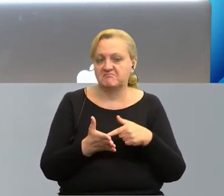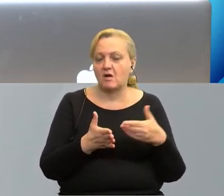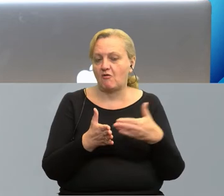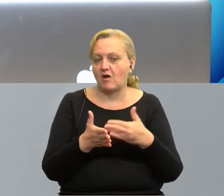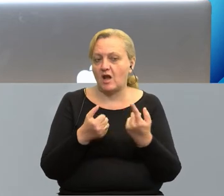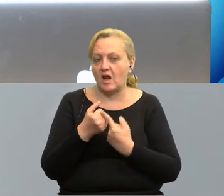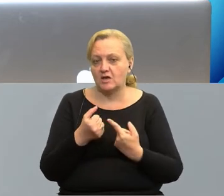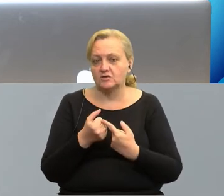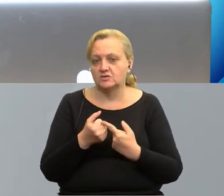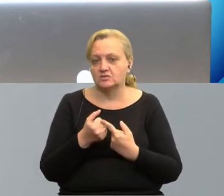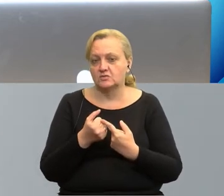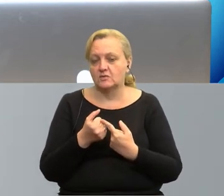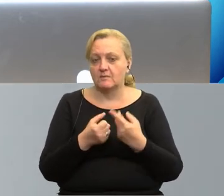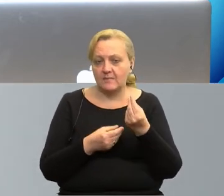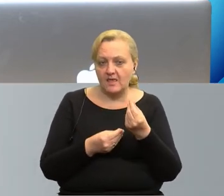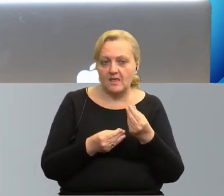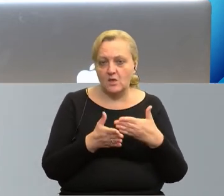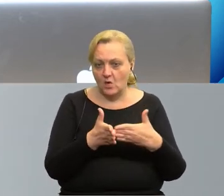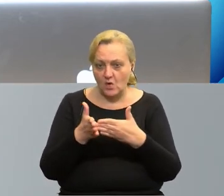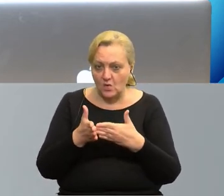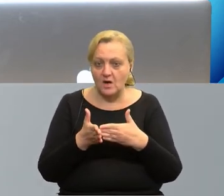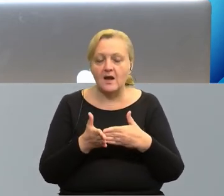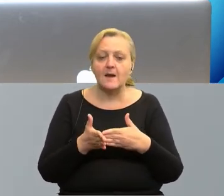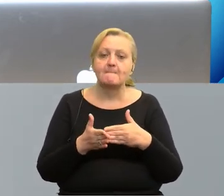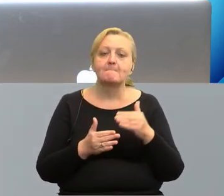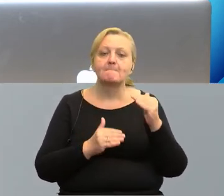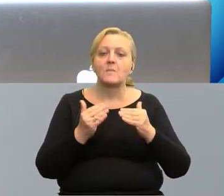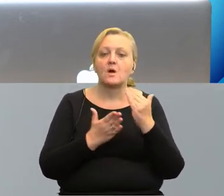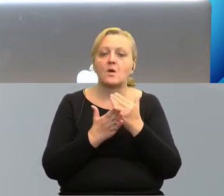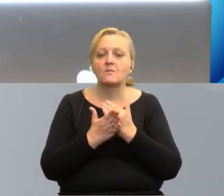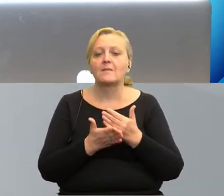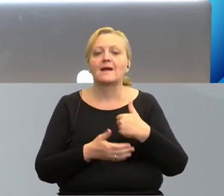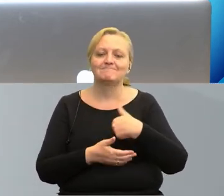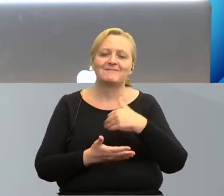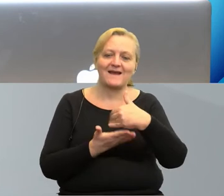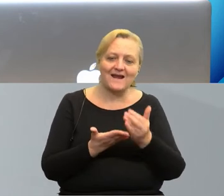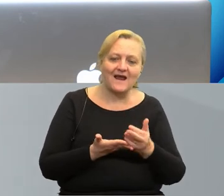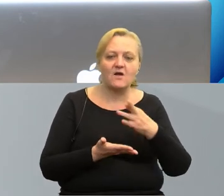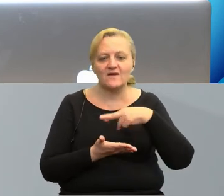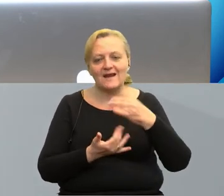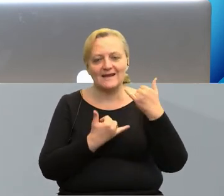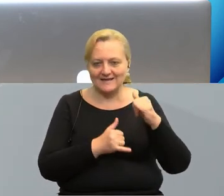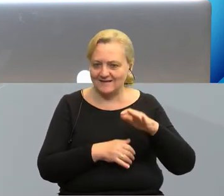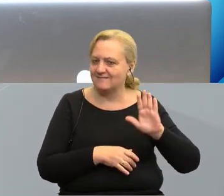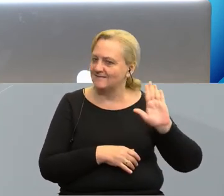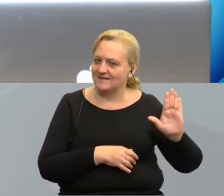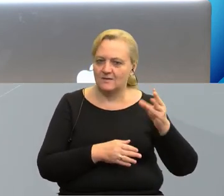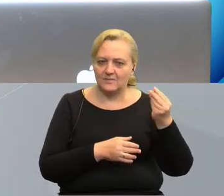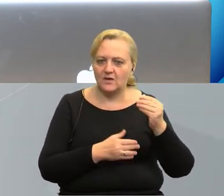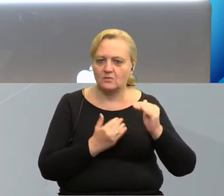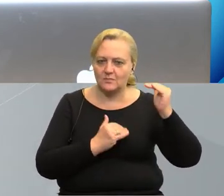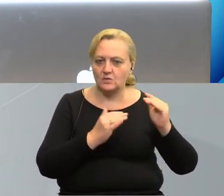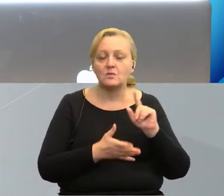środkach, w porównaniu na przykład do programów krajowych czy regionalnych, mamy